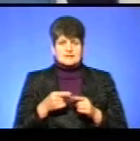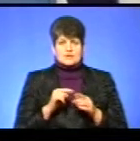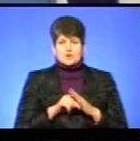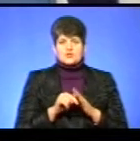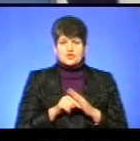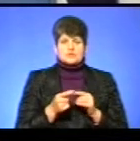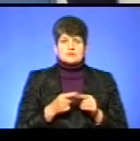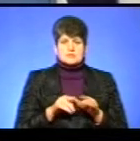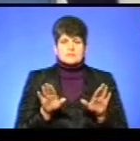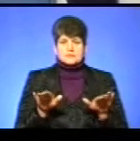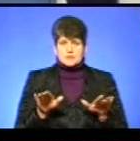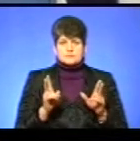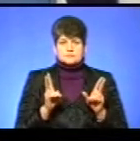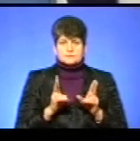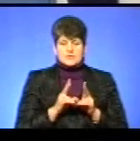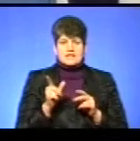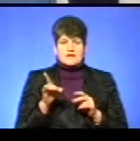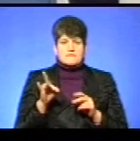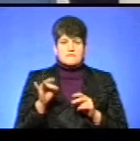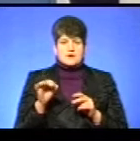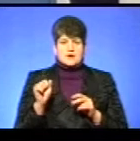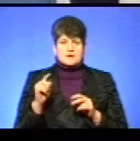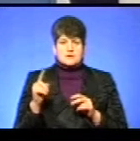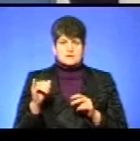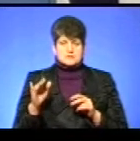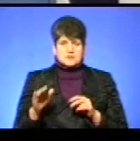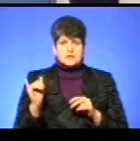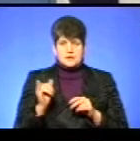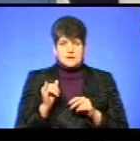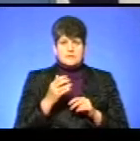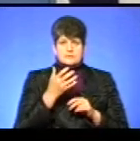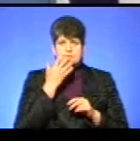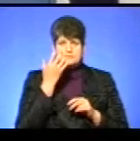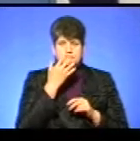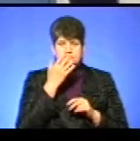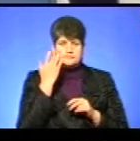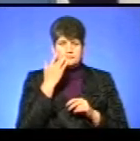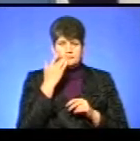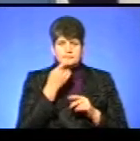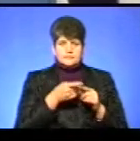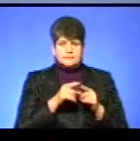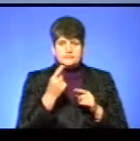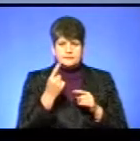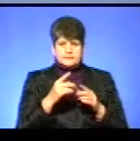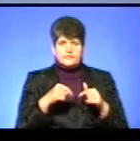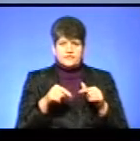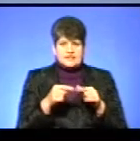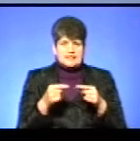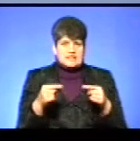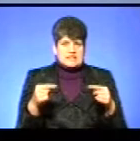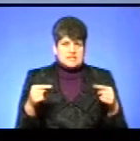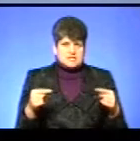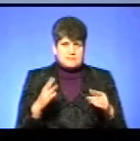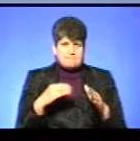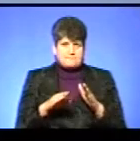птах, що зустрічається в Євроазії і в Північній Америці. Це один вид, але, очевидно, різні підвиди.